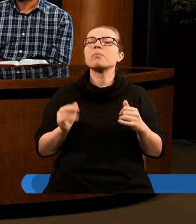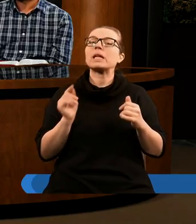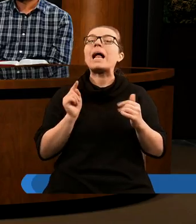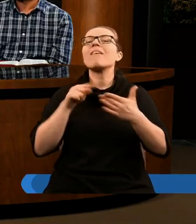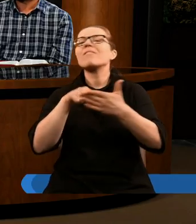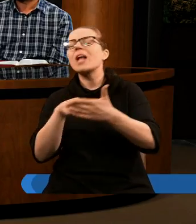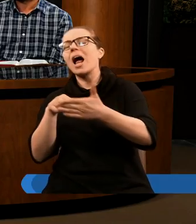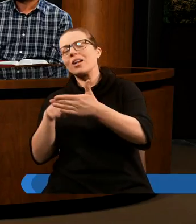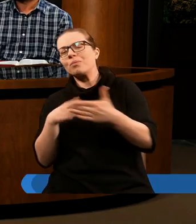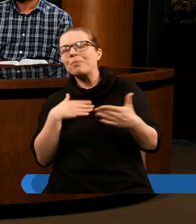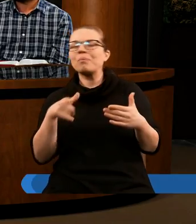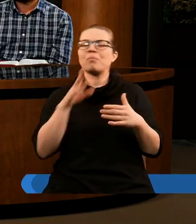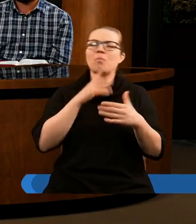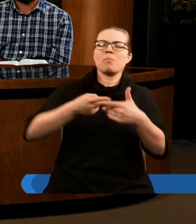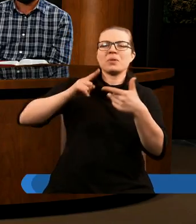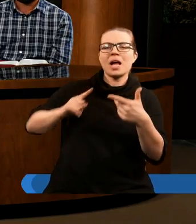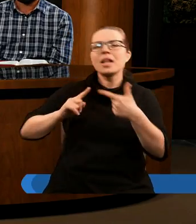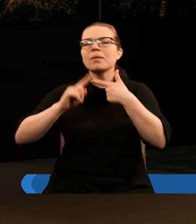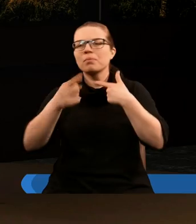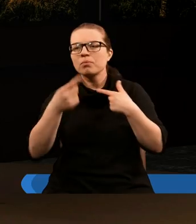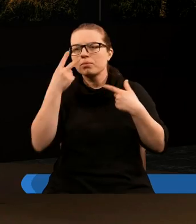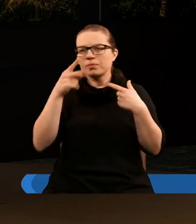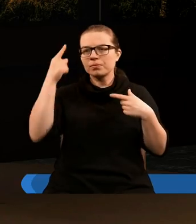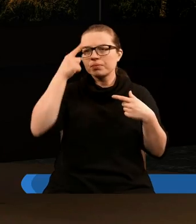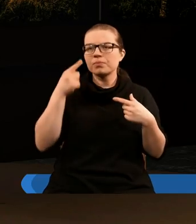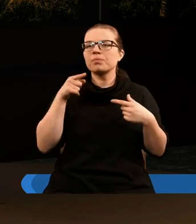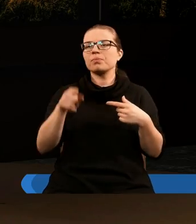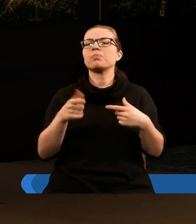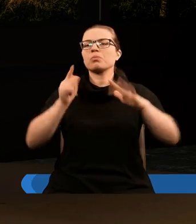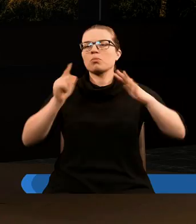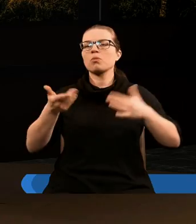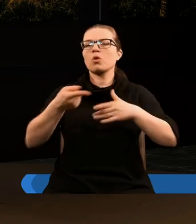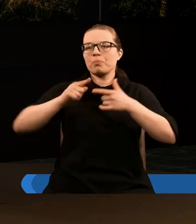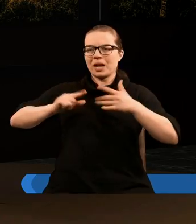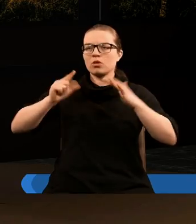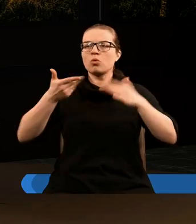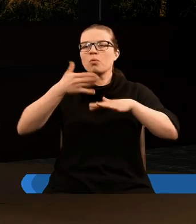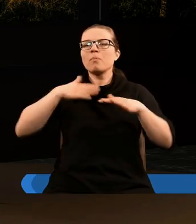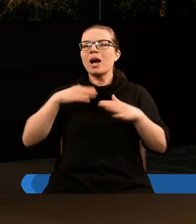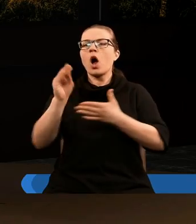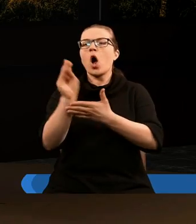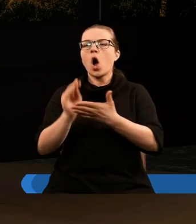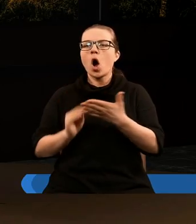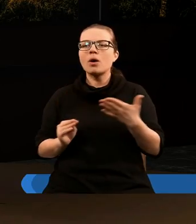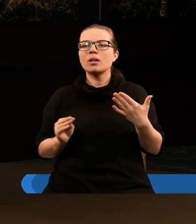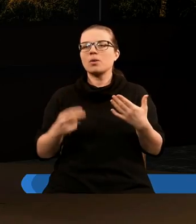wskazówki przed tą wizją, po tej wizji? Przed siódmym rozdziałem mamy opis